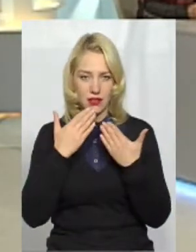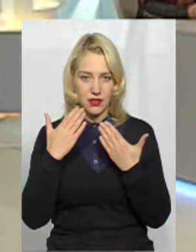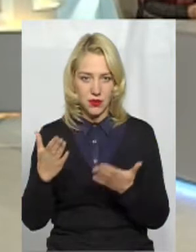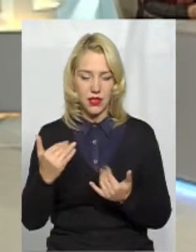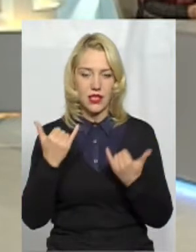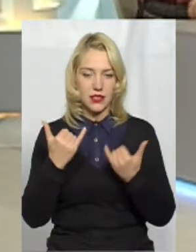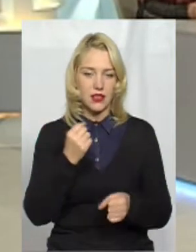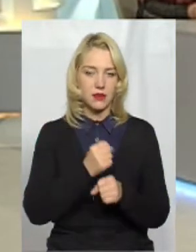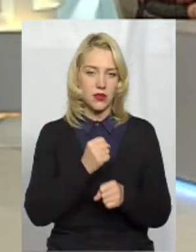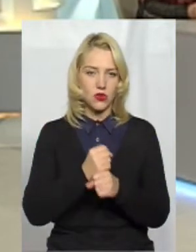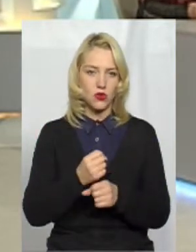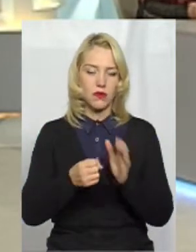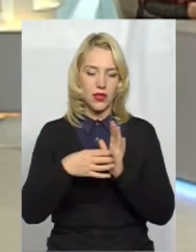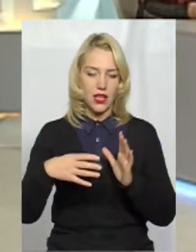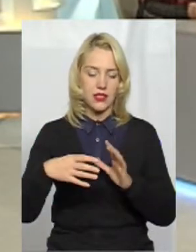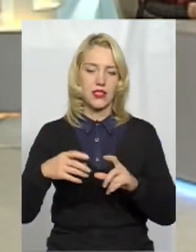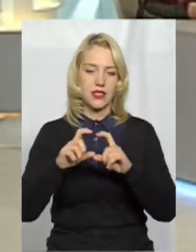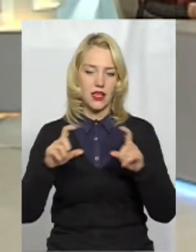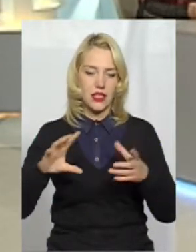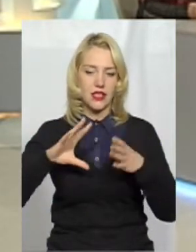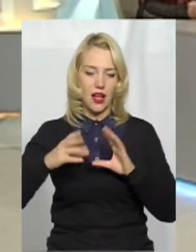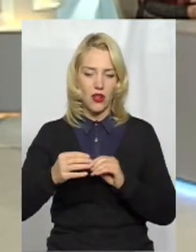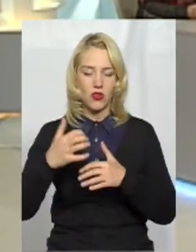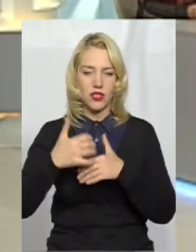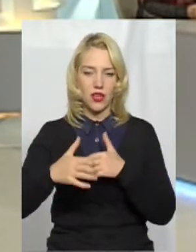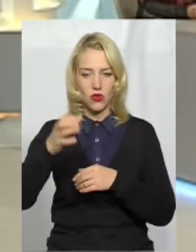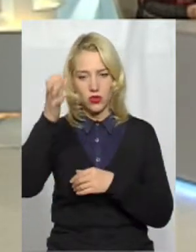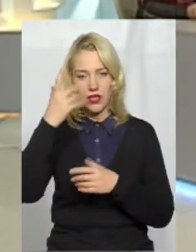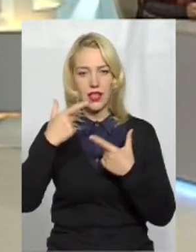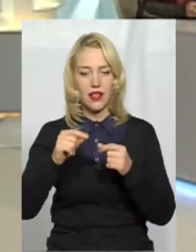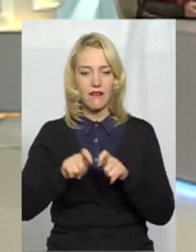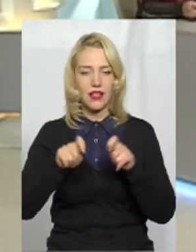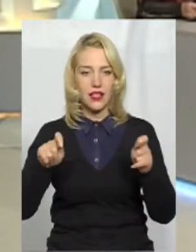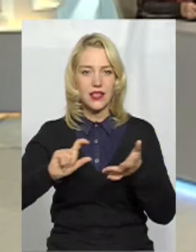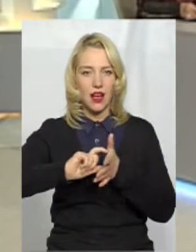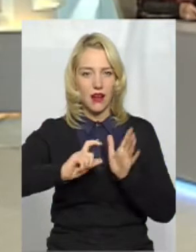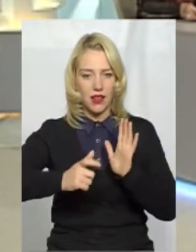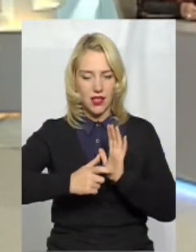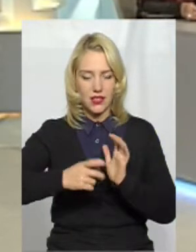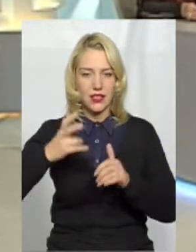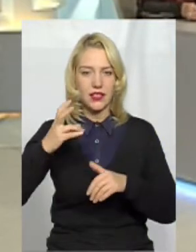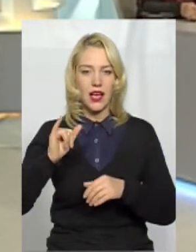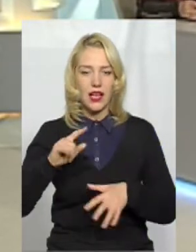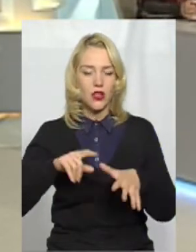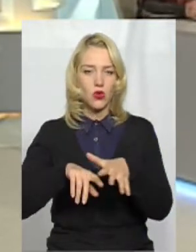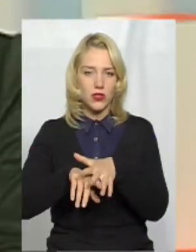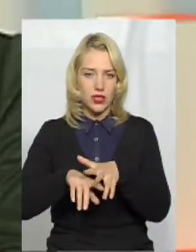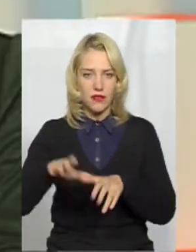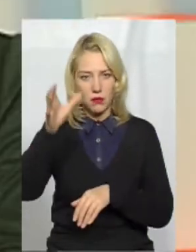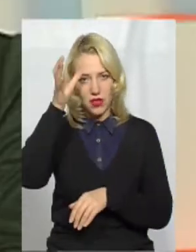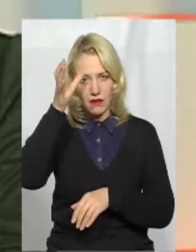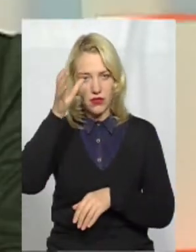функціонує 15 закладів загальної середньої освіти, де відкриті класи з інклюзивним навчанням, і 11